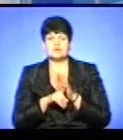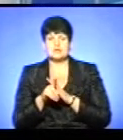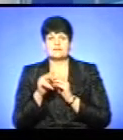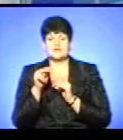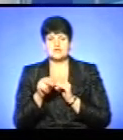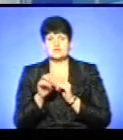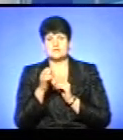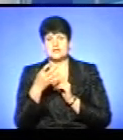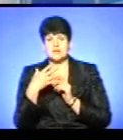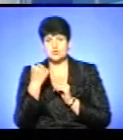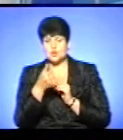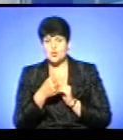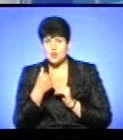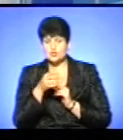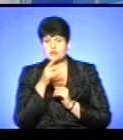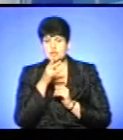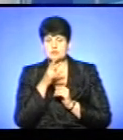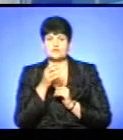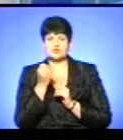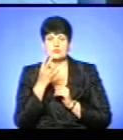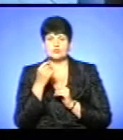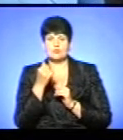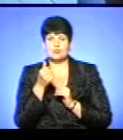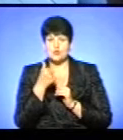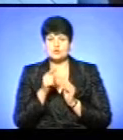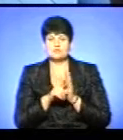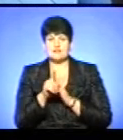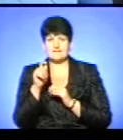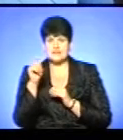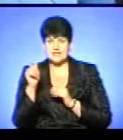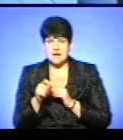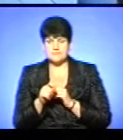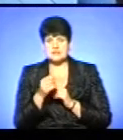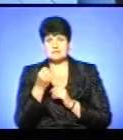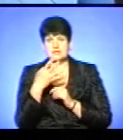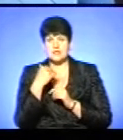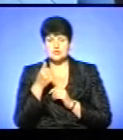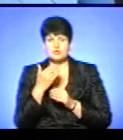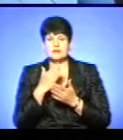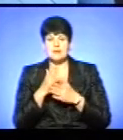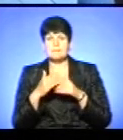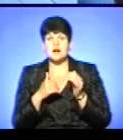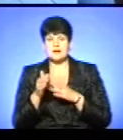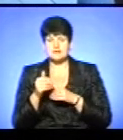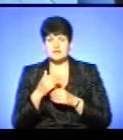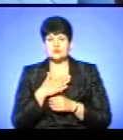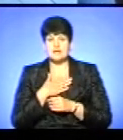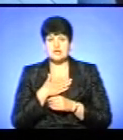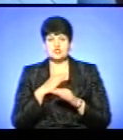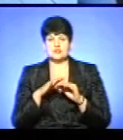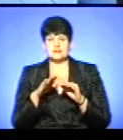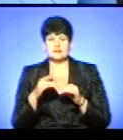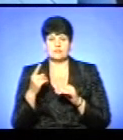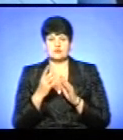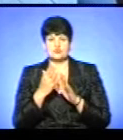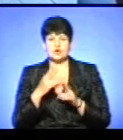2015 року, з часу 2014 року у нас розпочалася війна. І з 2015 року є така практика, що наші діти в